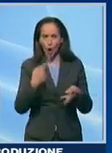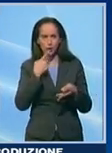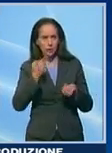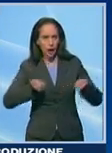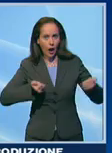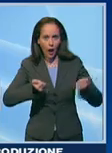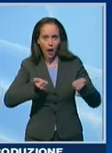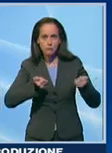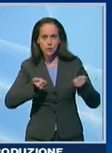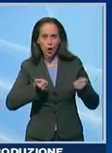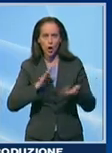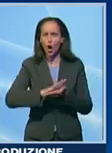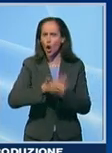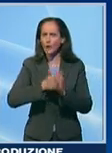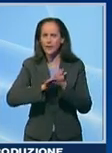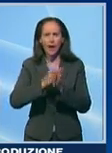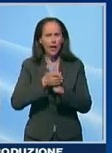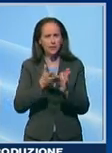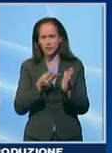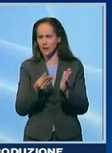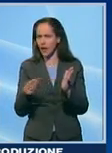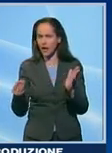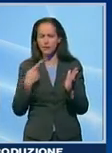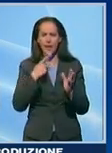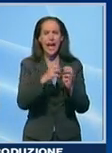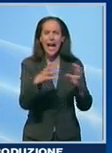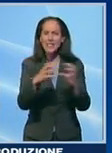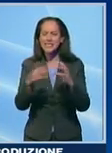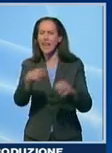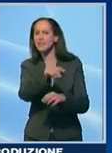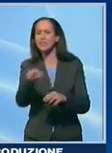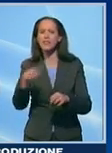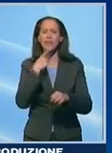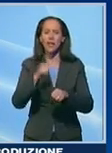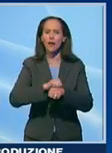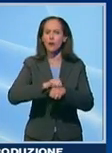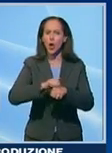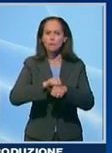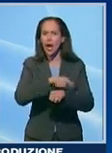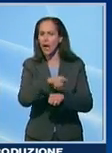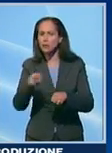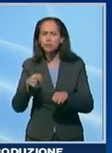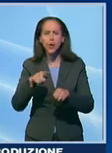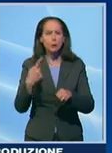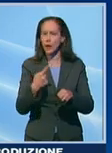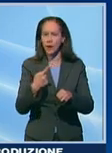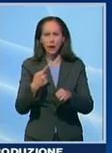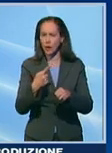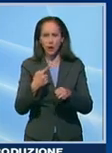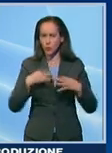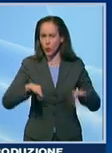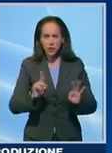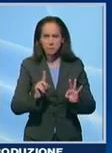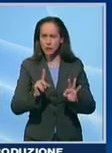Ci sono molti contratti che fanno con aziende, con i casifici e troppe volte non vengono rispettati, vengono modificati negativi perché